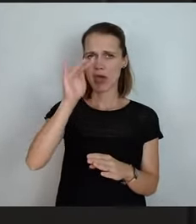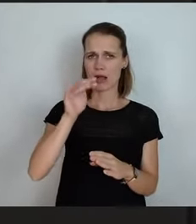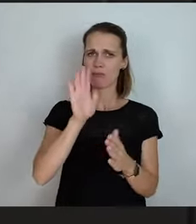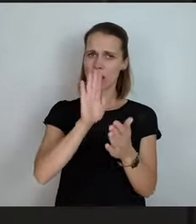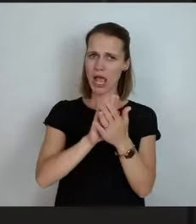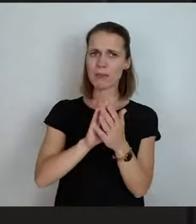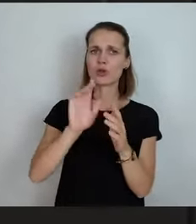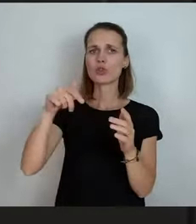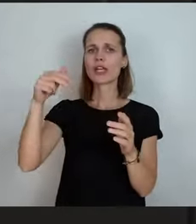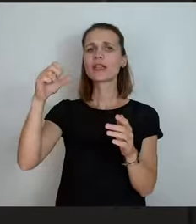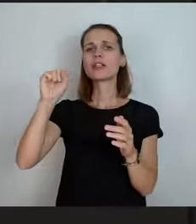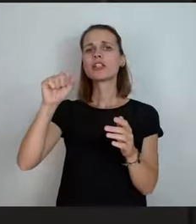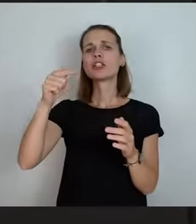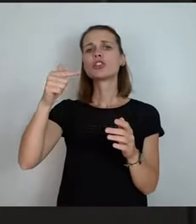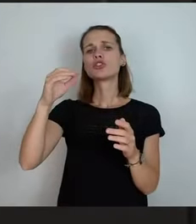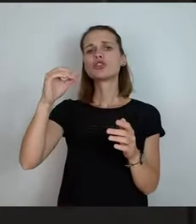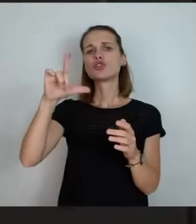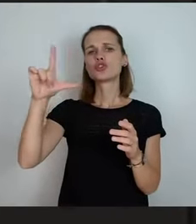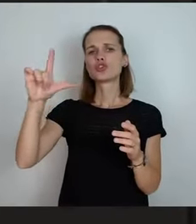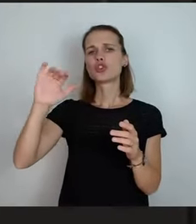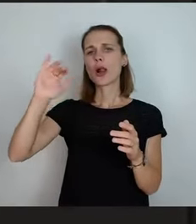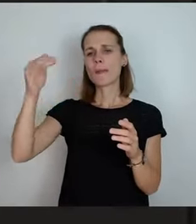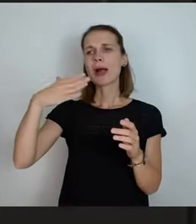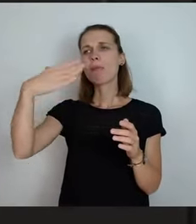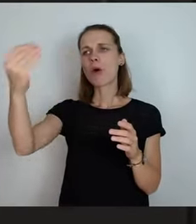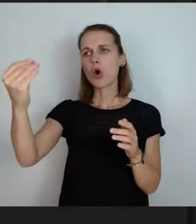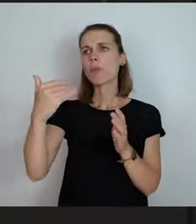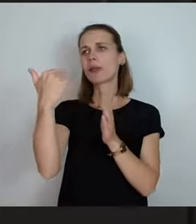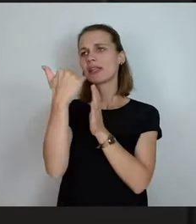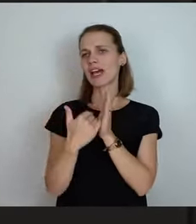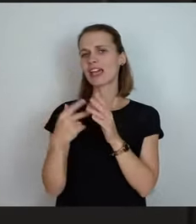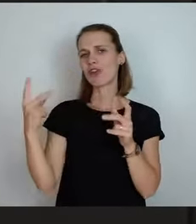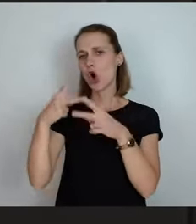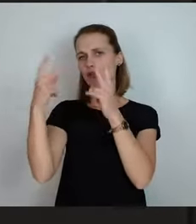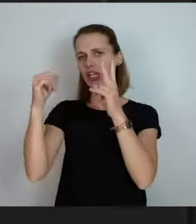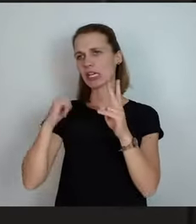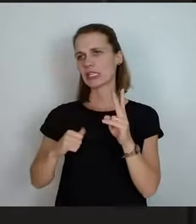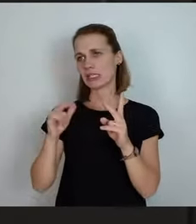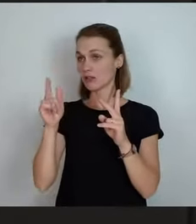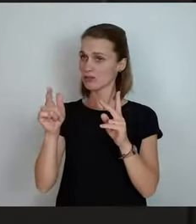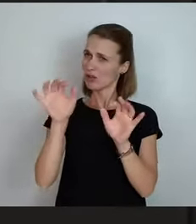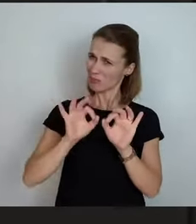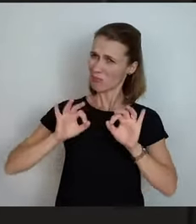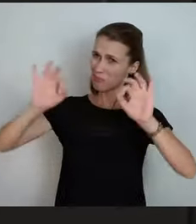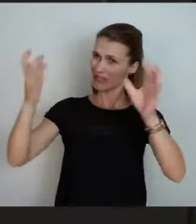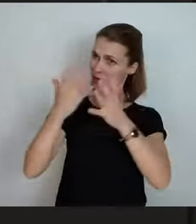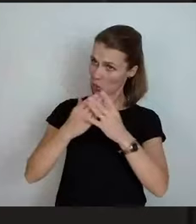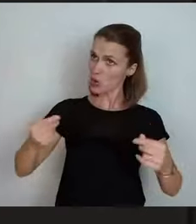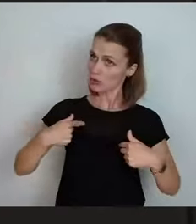dann den Tarif öffentlichen Dienst. Das wäre doch eine gute Lösung, finde ich.